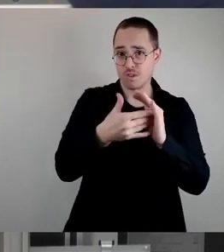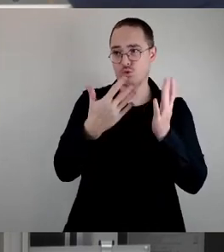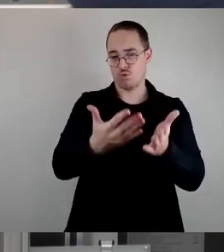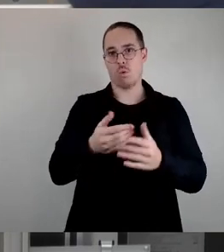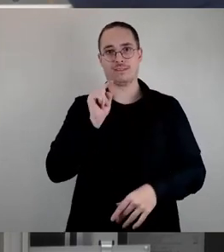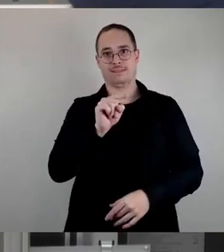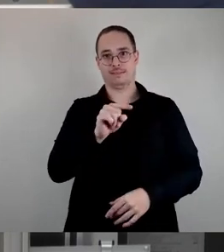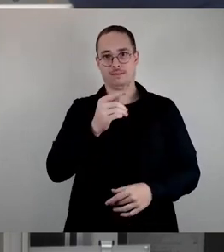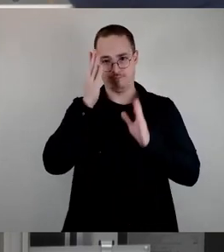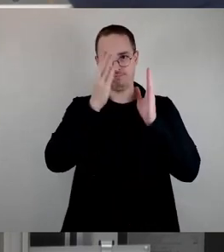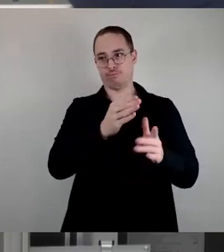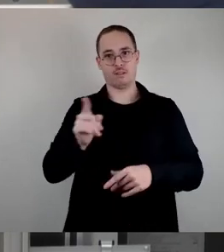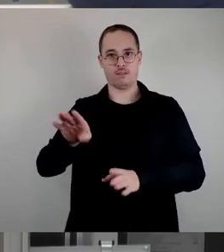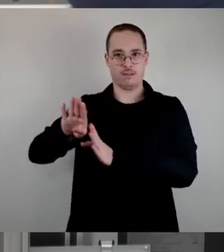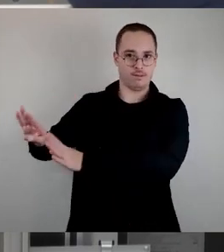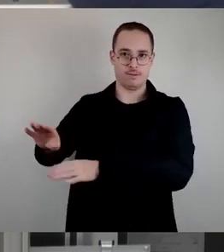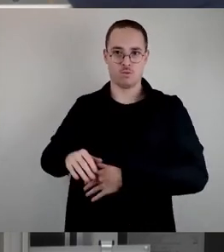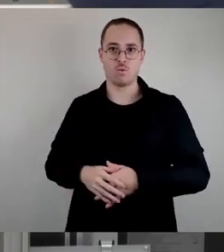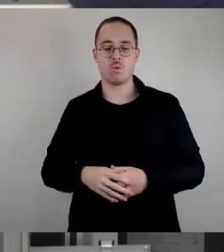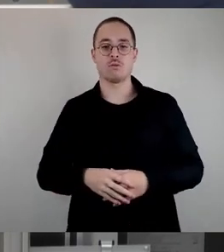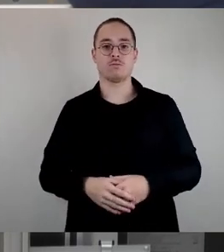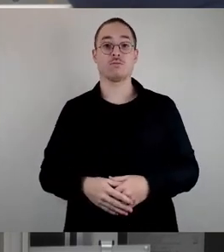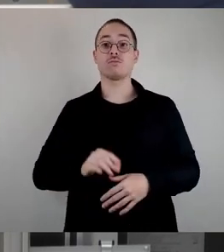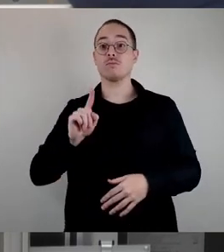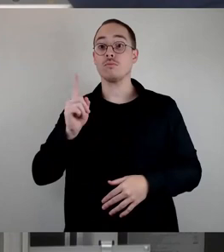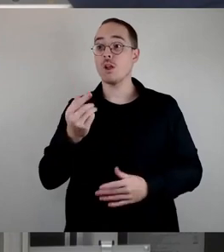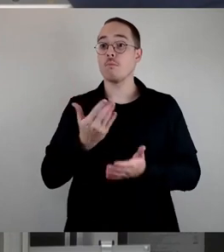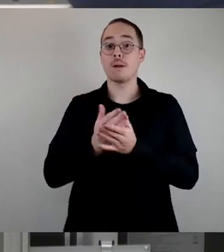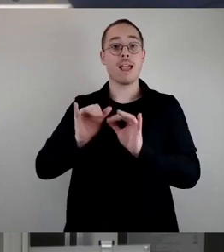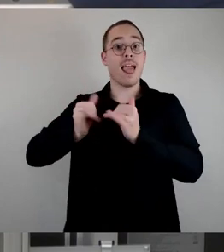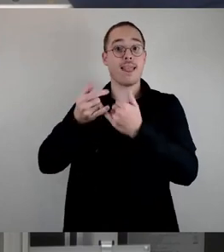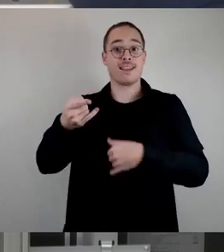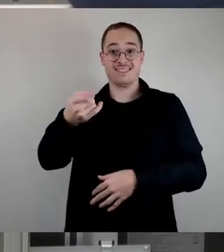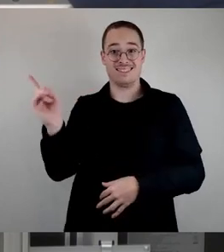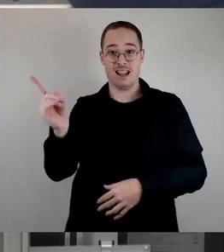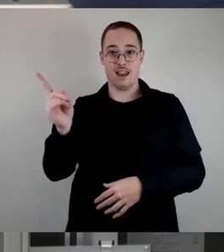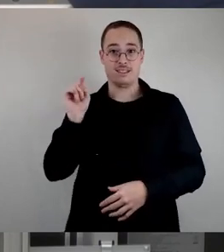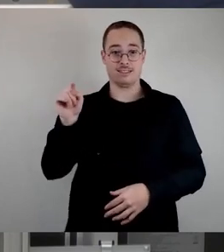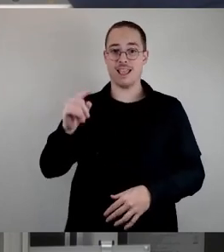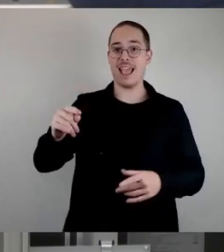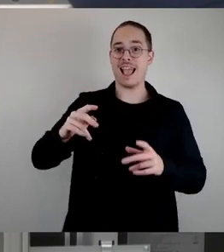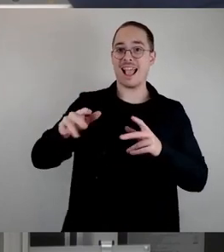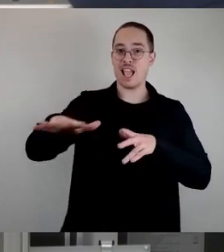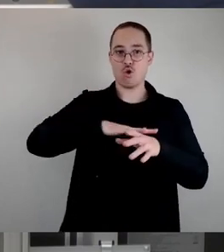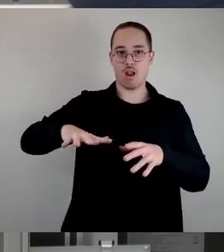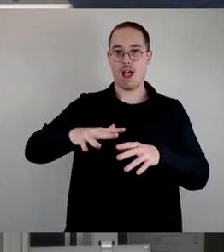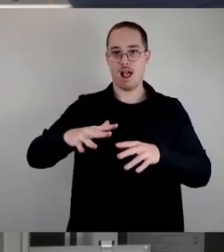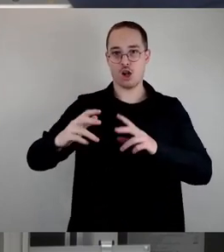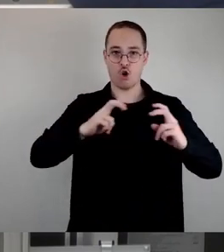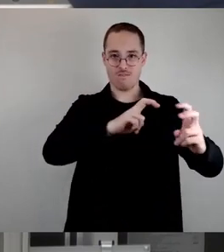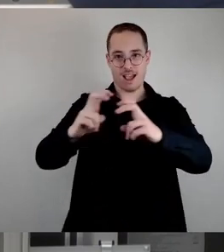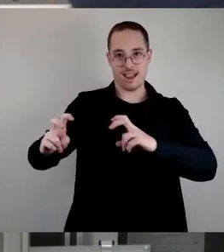angesprochen worden, die Eltern haben das in allen Regionalkonferenzen immer wieder vorgetragen, dass sie auch in weiteren Stadtteilen